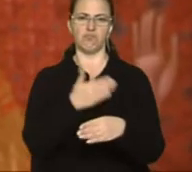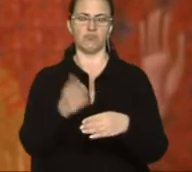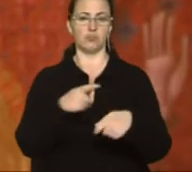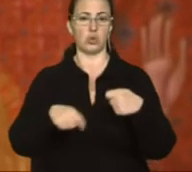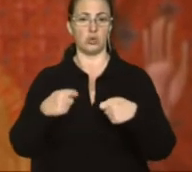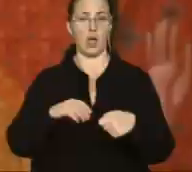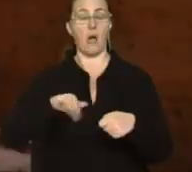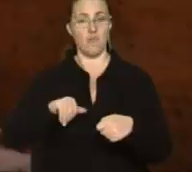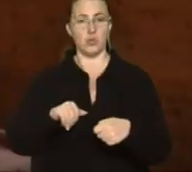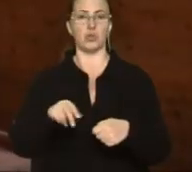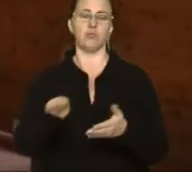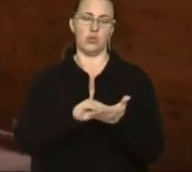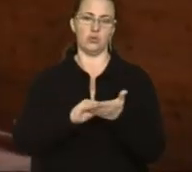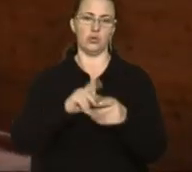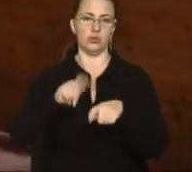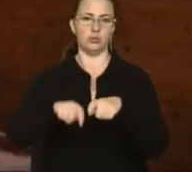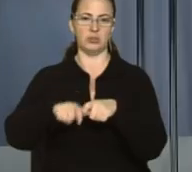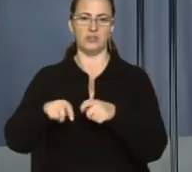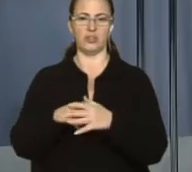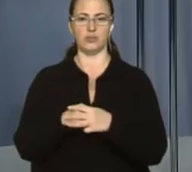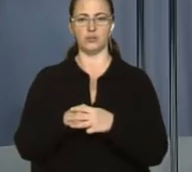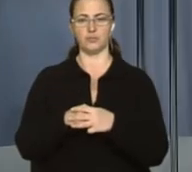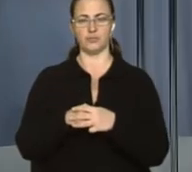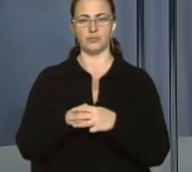перевіряють. Ліля Гончарук, Тарас Фомін, ЮАЛЬВІВ.